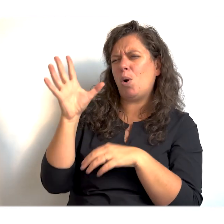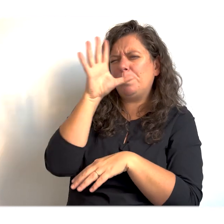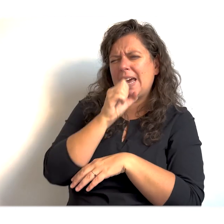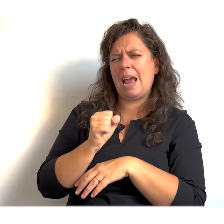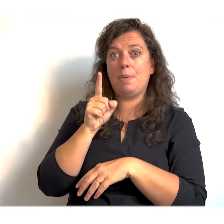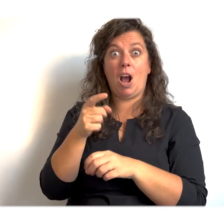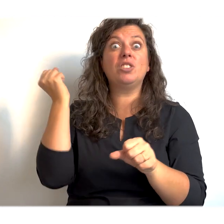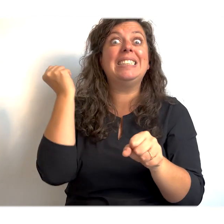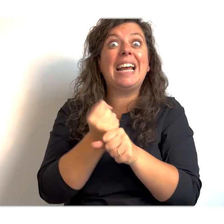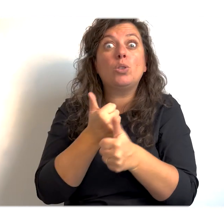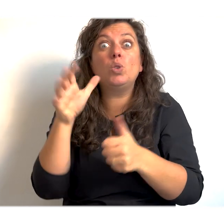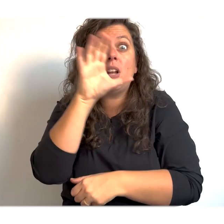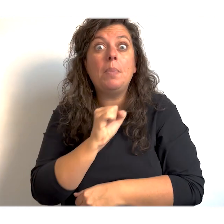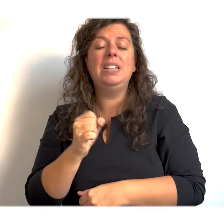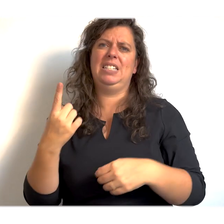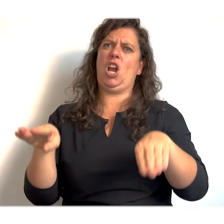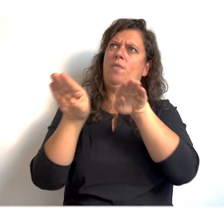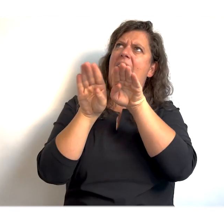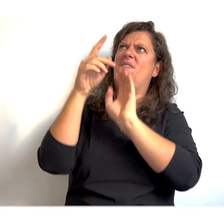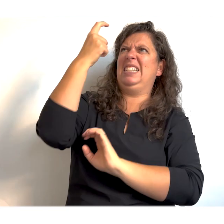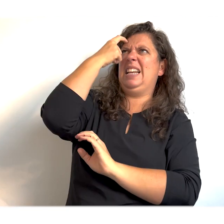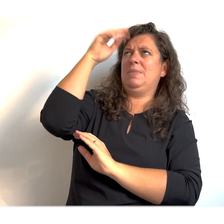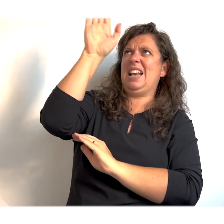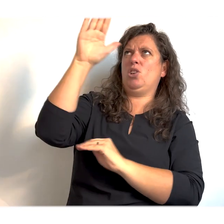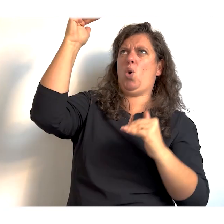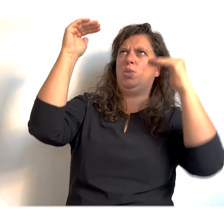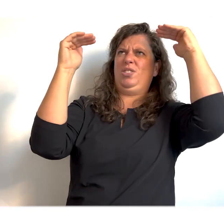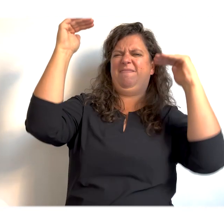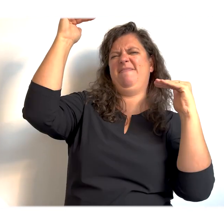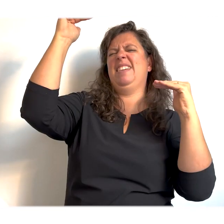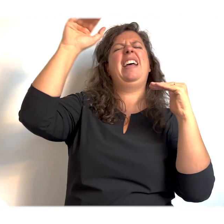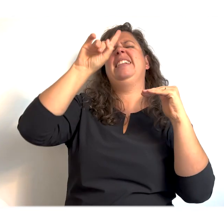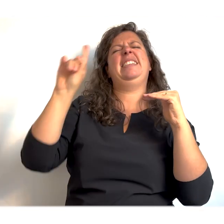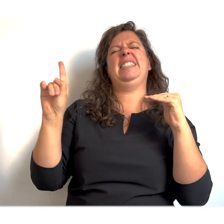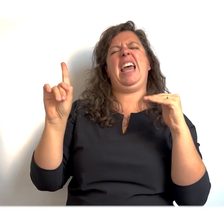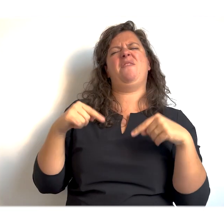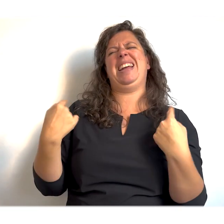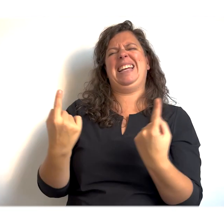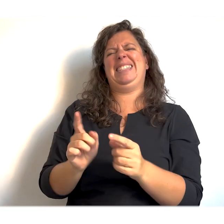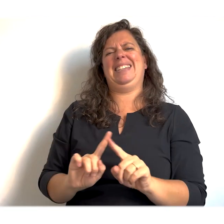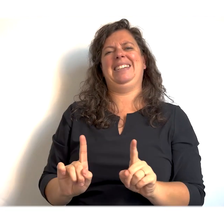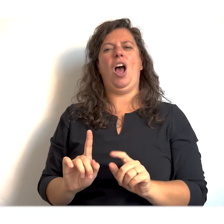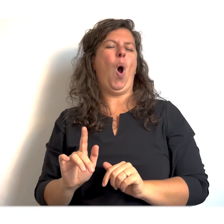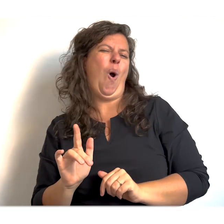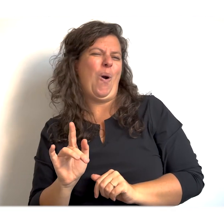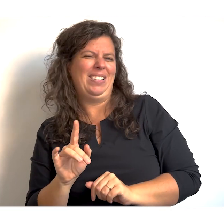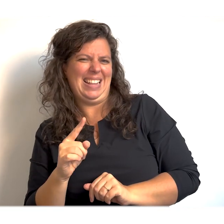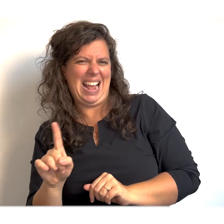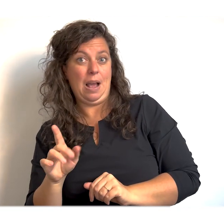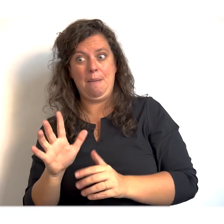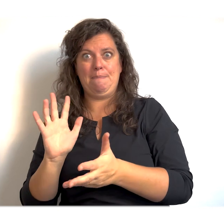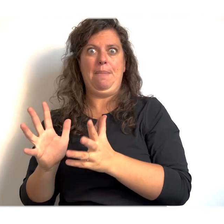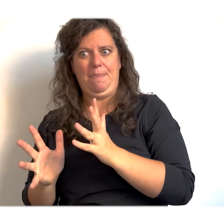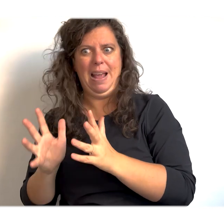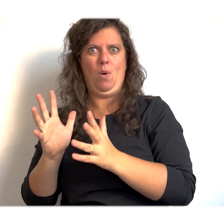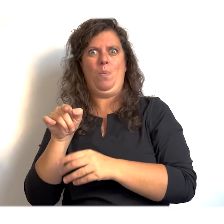we het echt goed zouden snappen, zouden we net zo slim zijn als God. En dat zijn we niet. Nee. Nee, want mijn Playmobil poppetje is natuurlijk ook niet zo slim als wat ik ben.